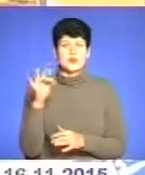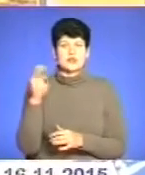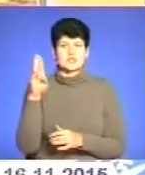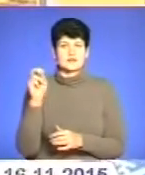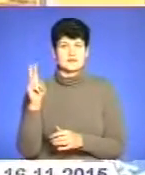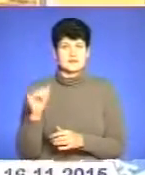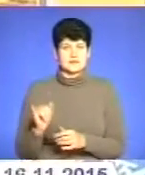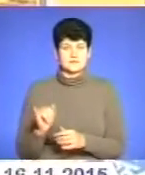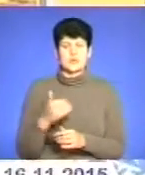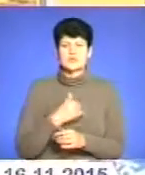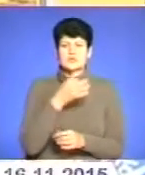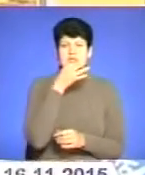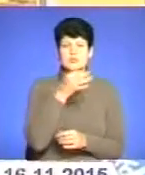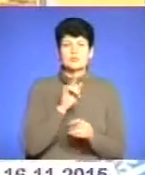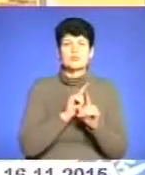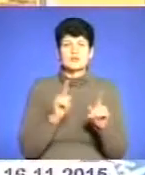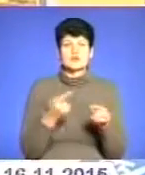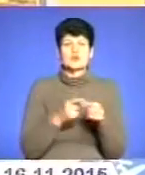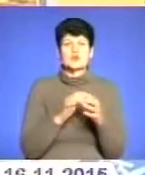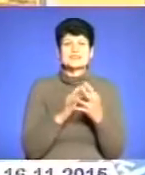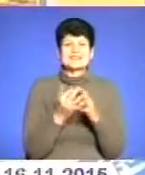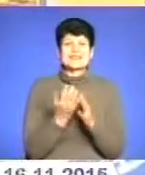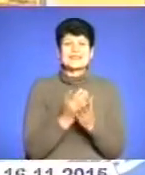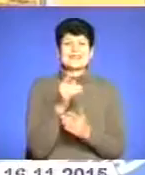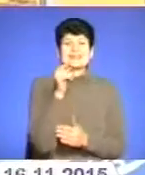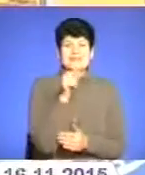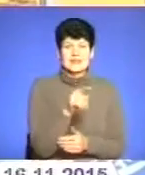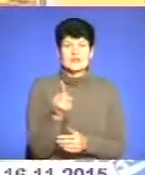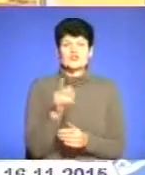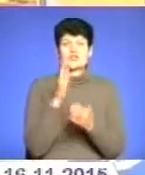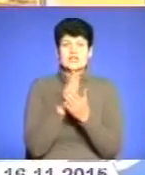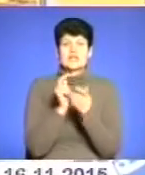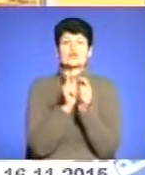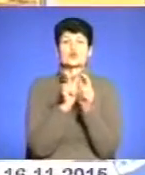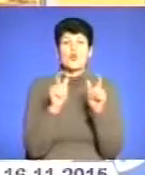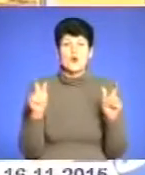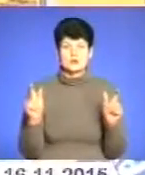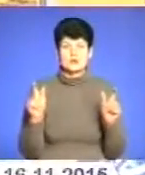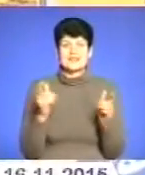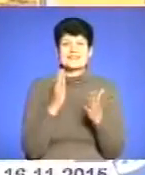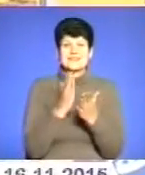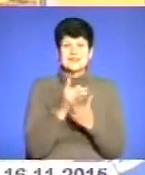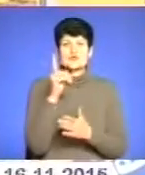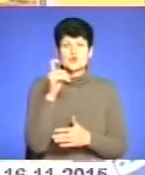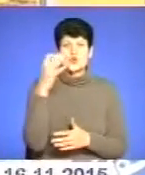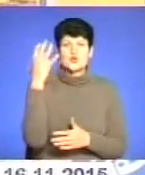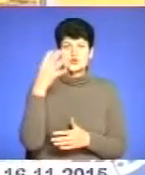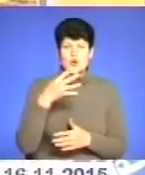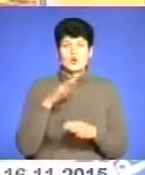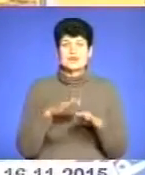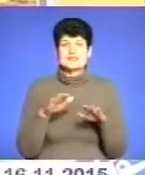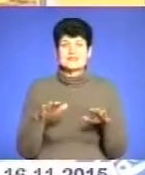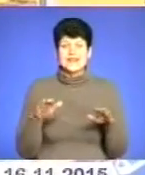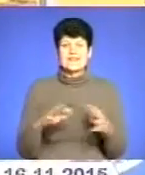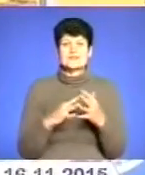Хочу зазначити, що особливістю цього села є те, що є школа, є 140 дітей в